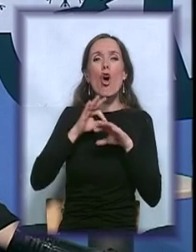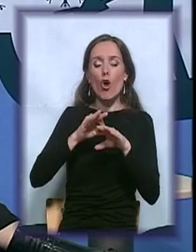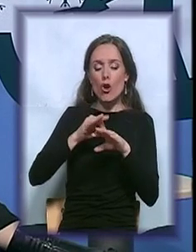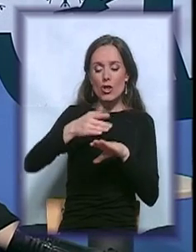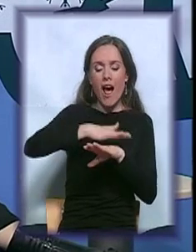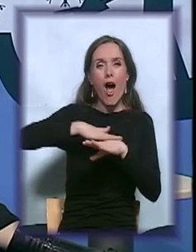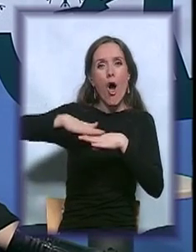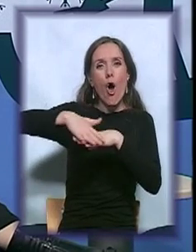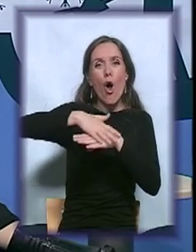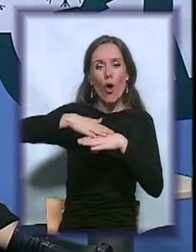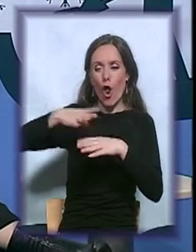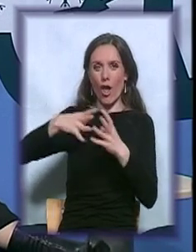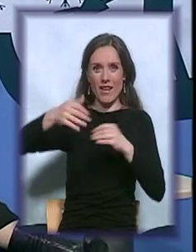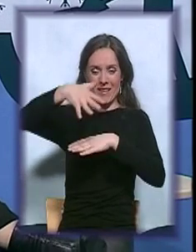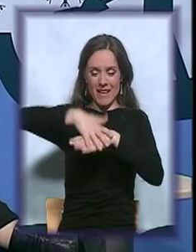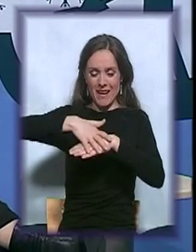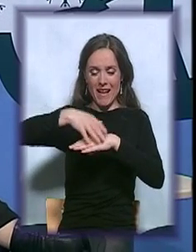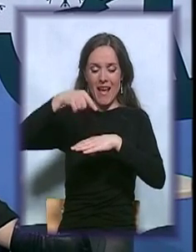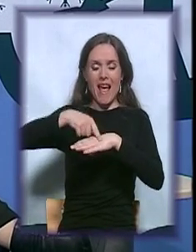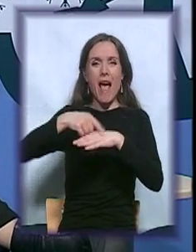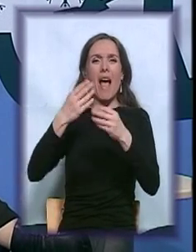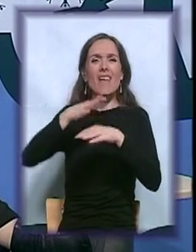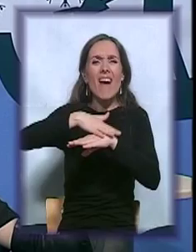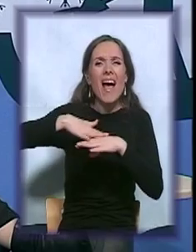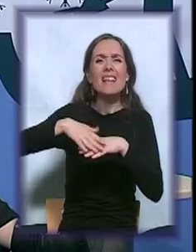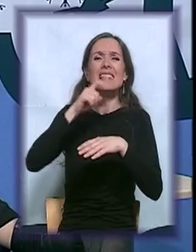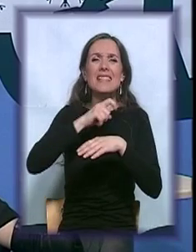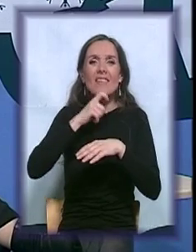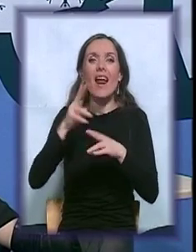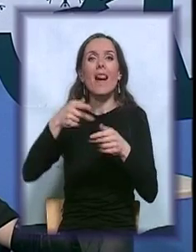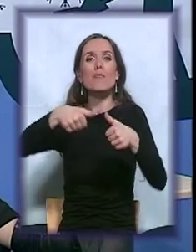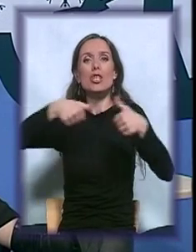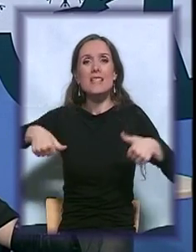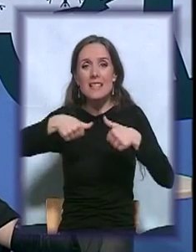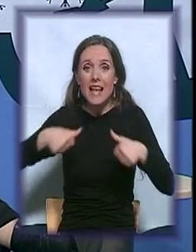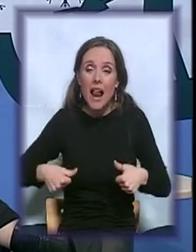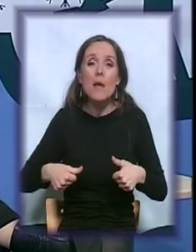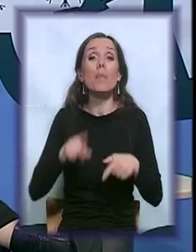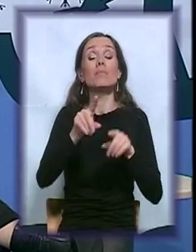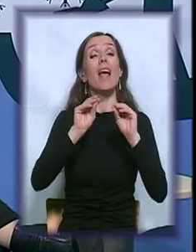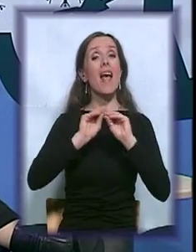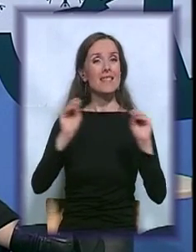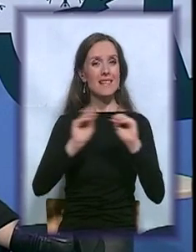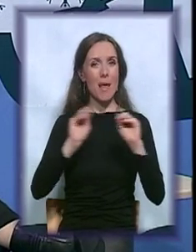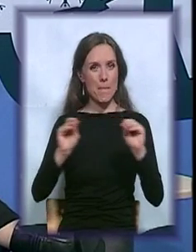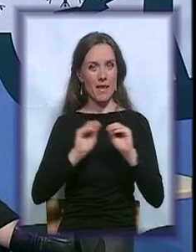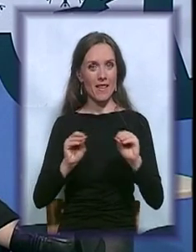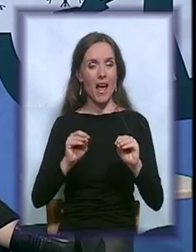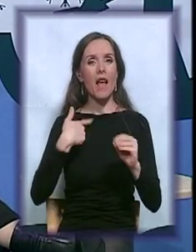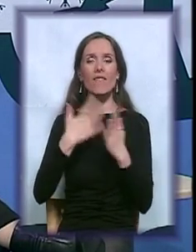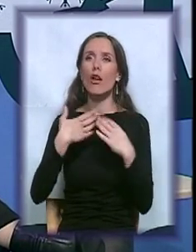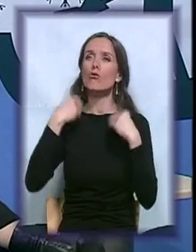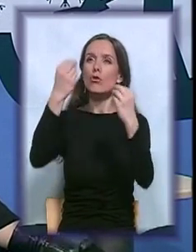kožaka, nemoguće zalijepiti, nešto tako. Upravo na tim seminarima mi smo se edukovali